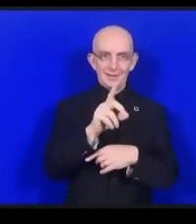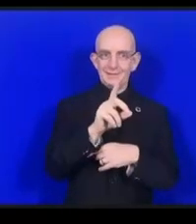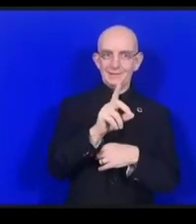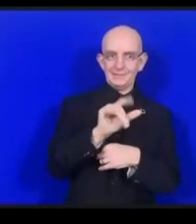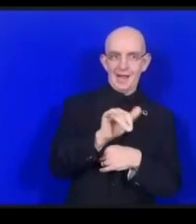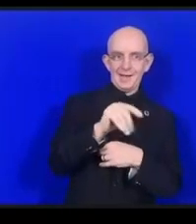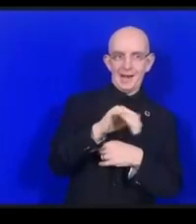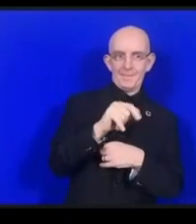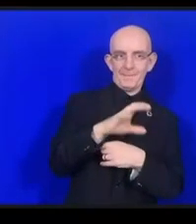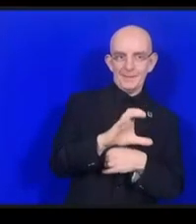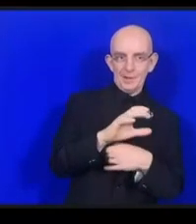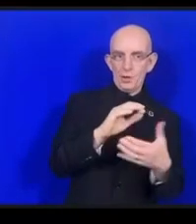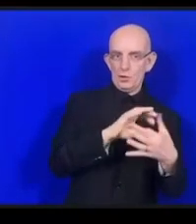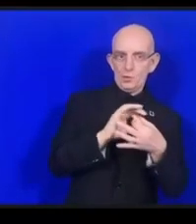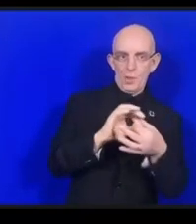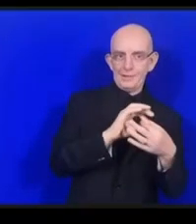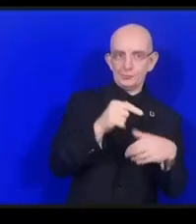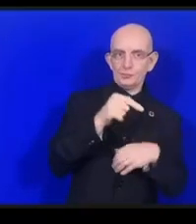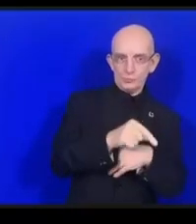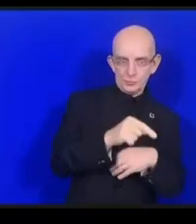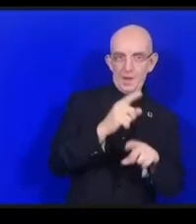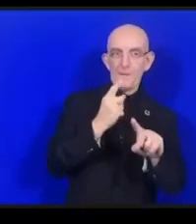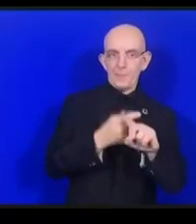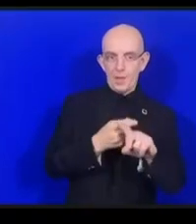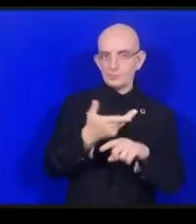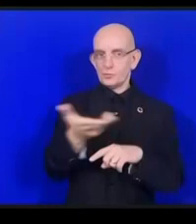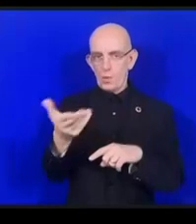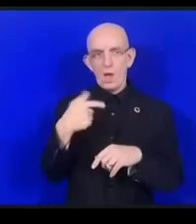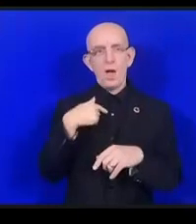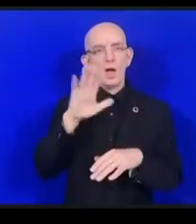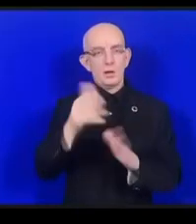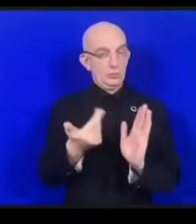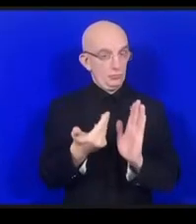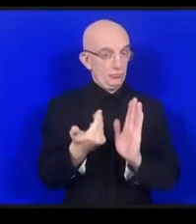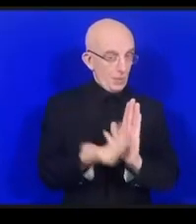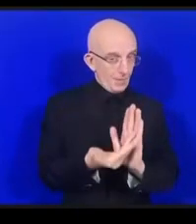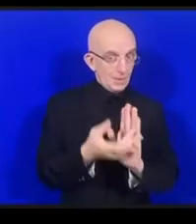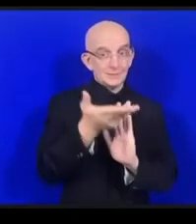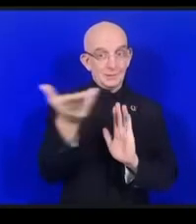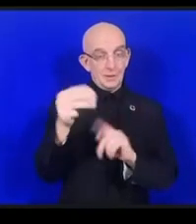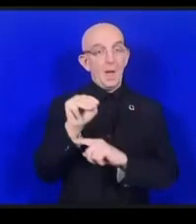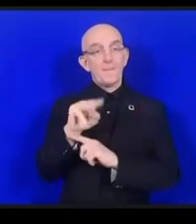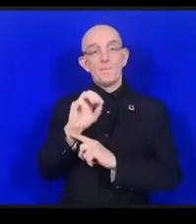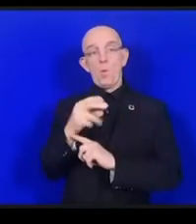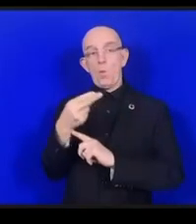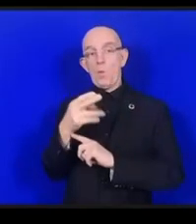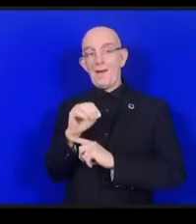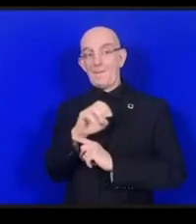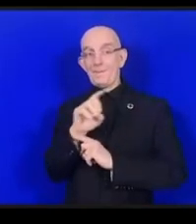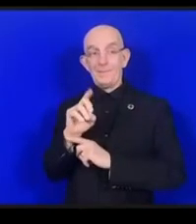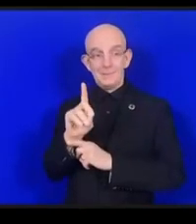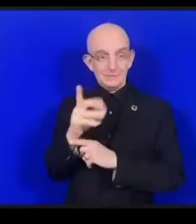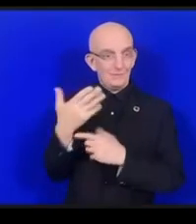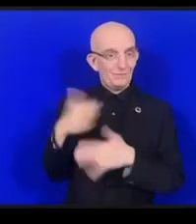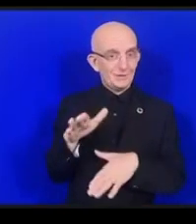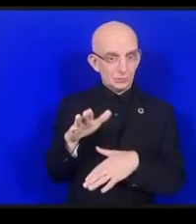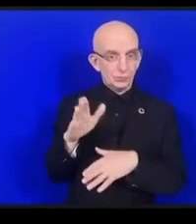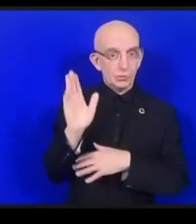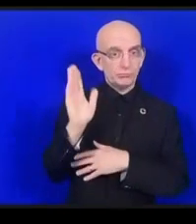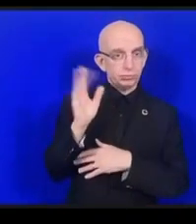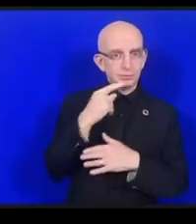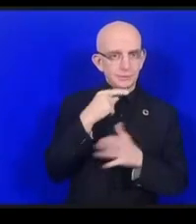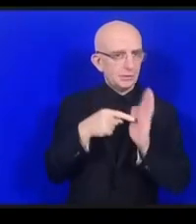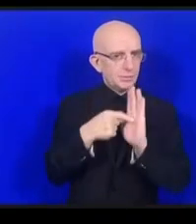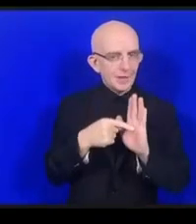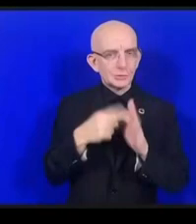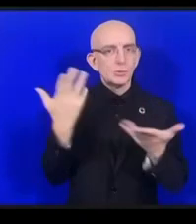モハメントさんがさっきおっしゃっていました508アメリカの508これは一つの事例だ